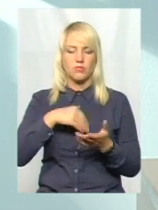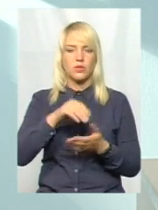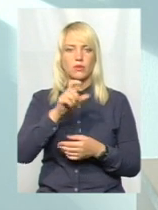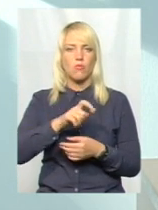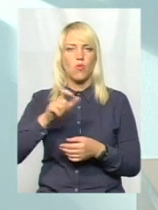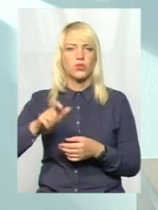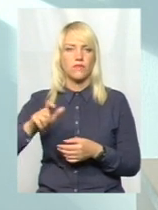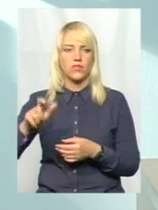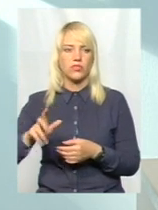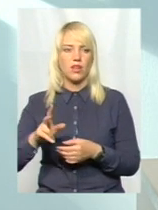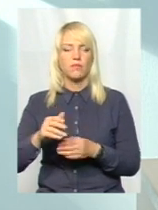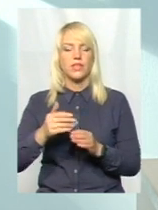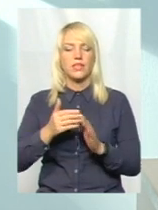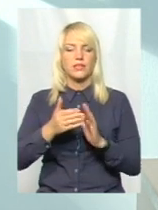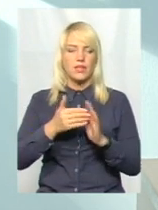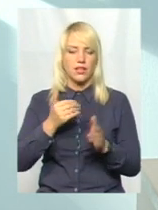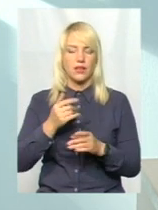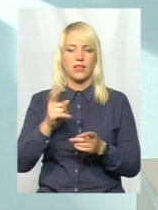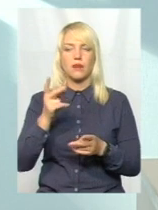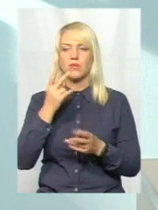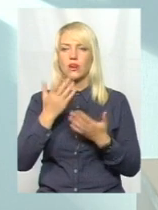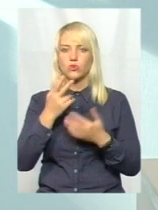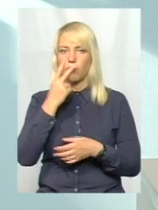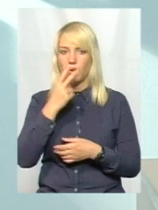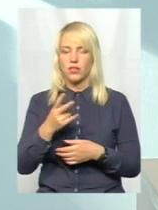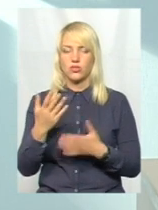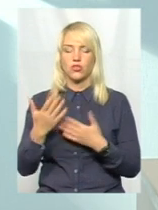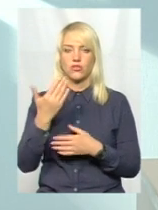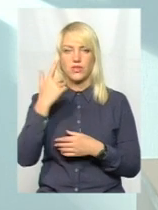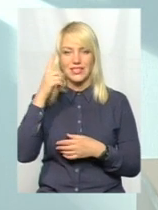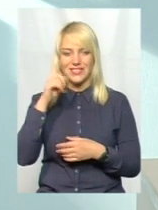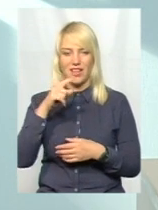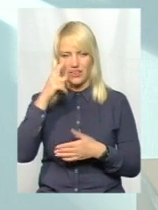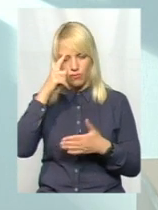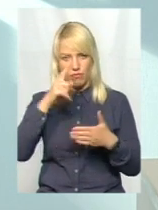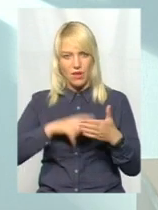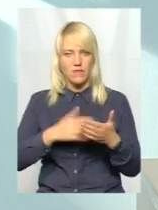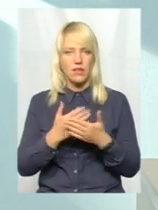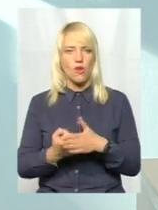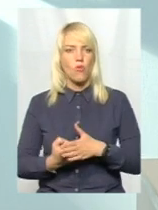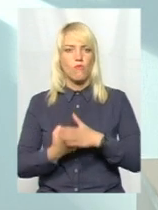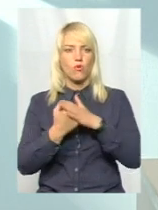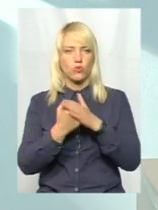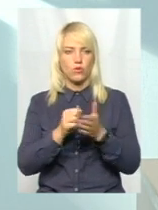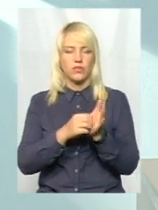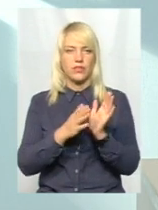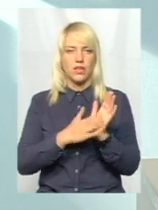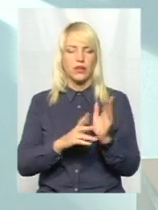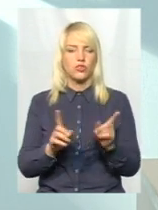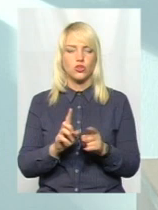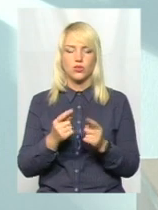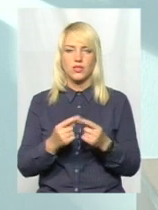і закликаємо, звертайтеся, якщо ви бачите, якщо ви знаєте, ви впевнені, є обґрунтовані вас дані про те, що